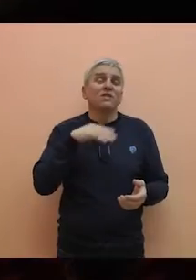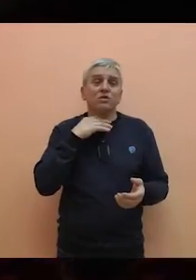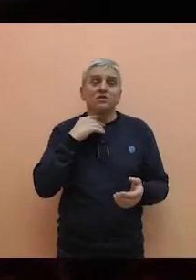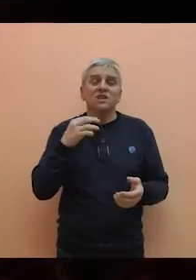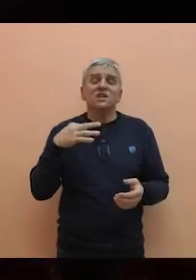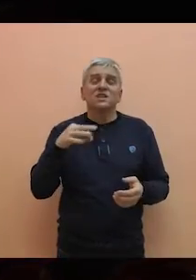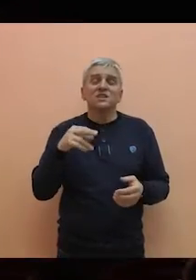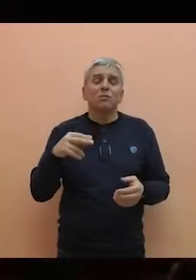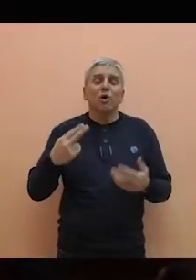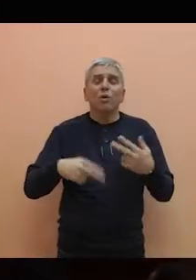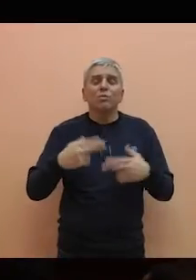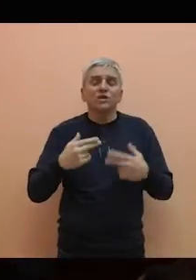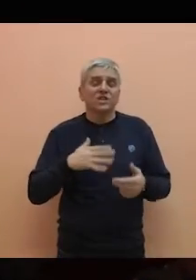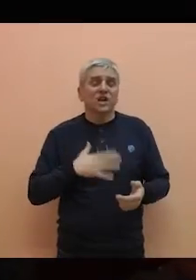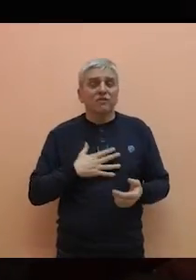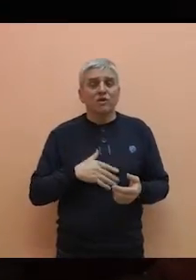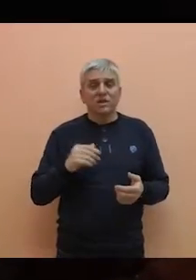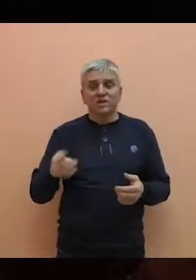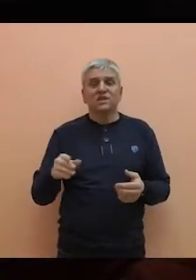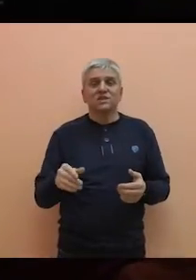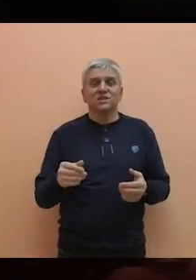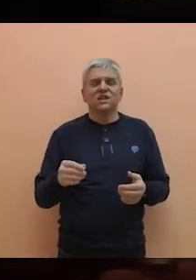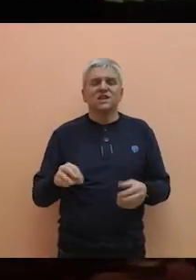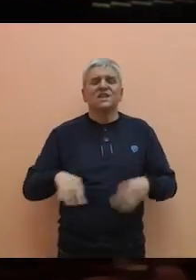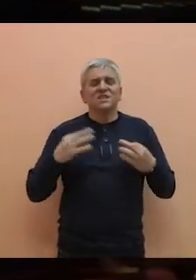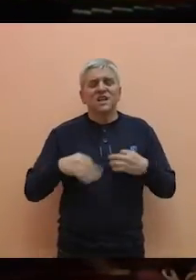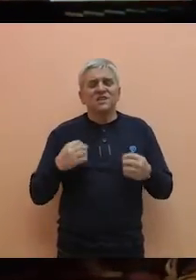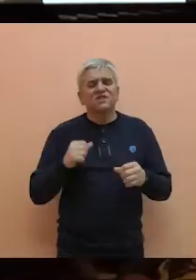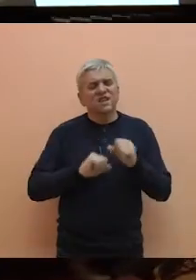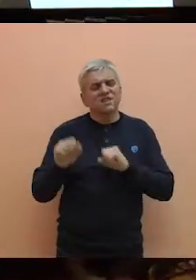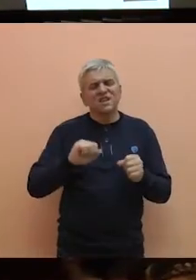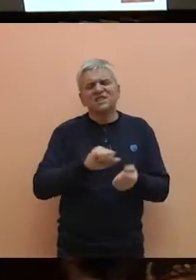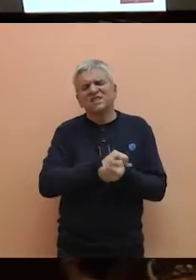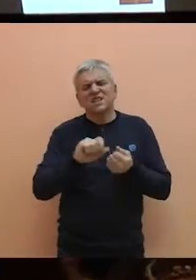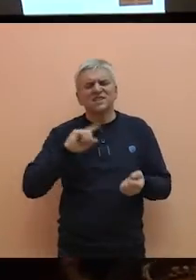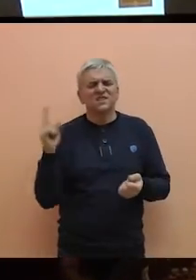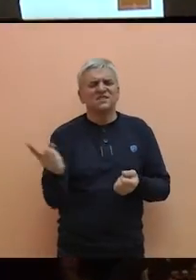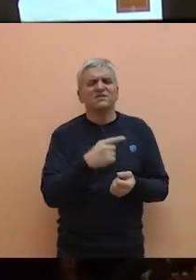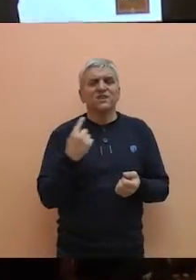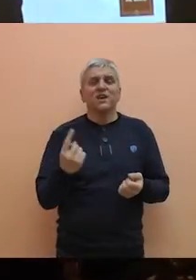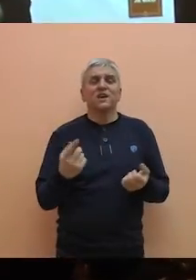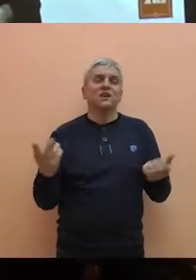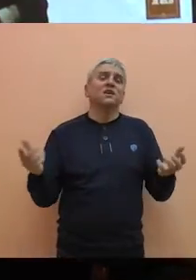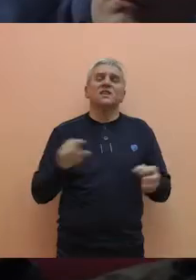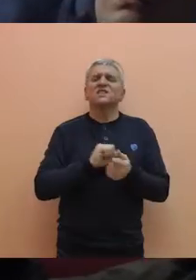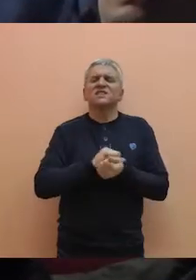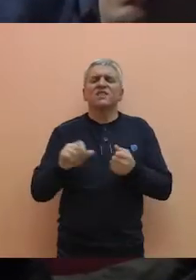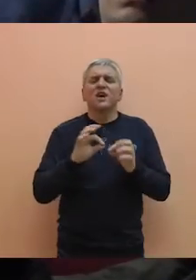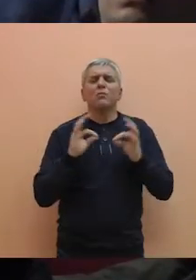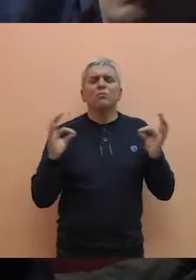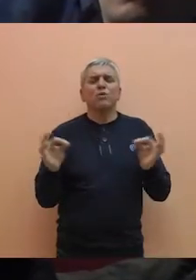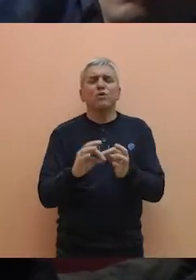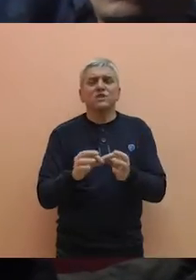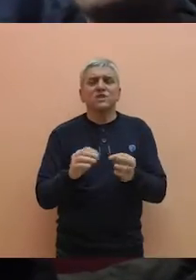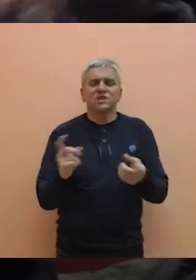politička volja da se uvede red i mi je imamo, tako da zdravstvena zaštita za sve, univerzalna socijalna zaštita za sve, porodice koje